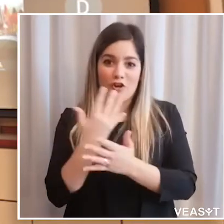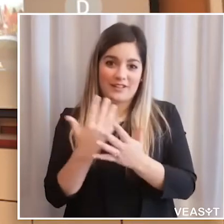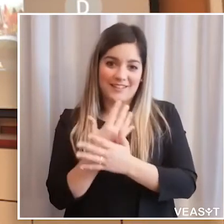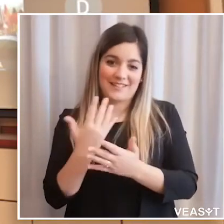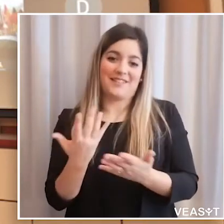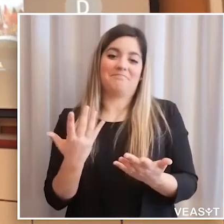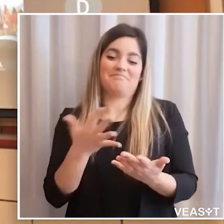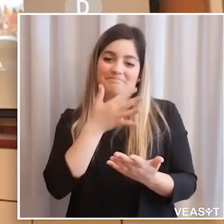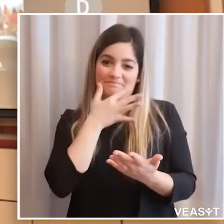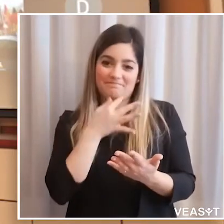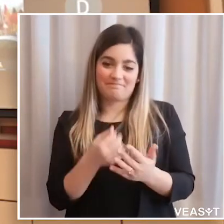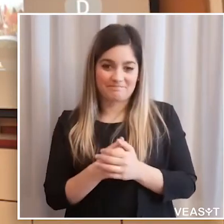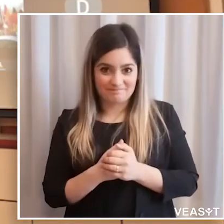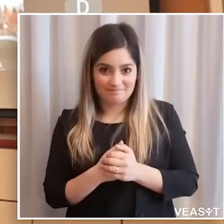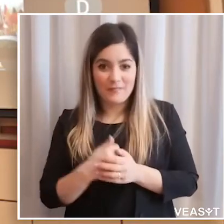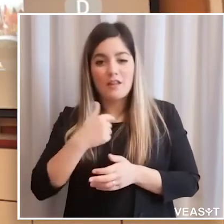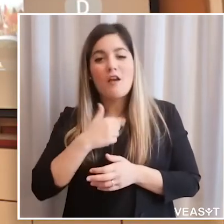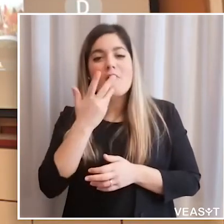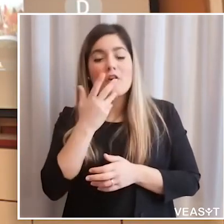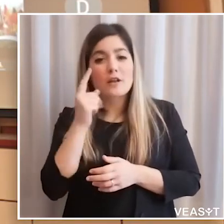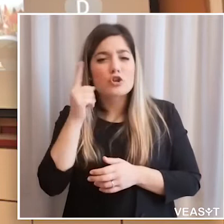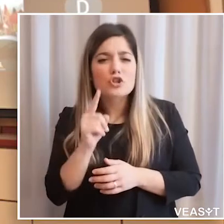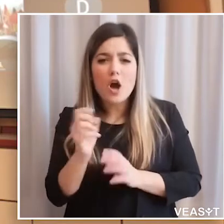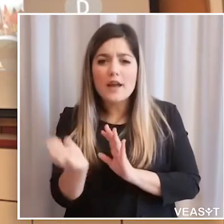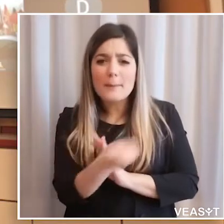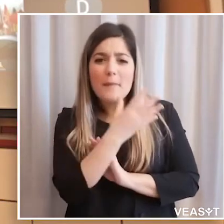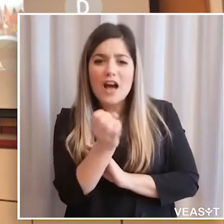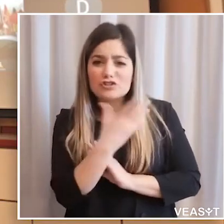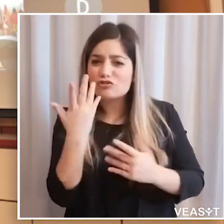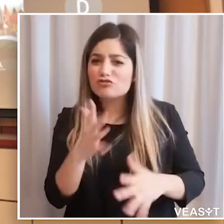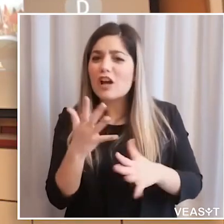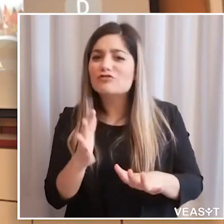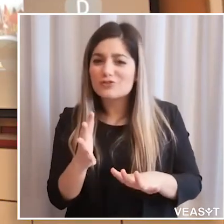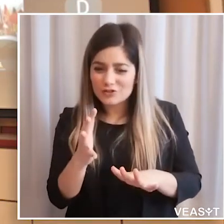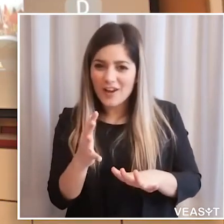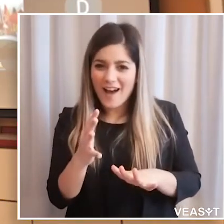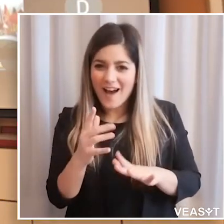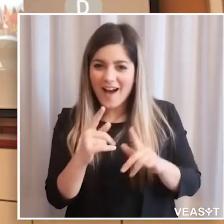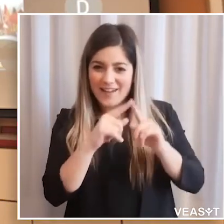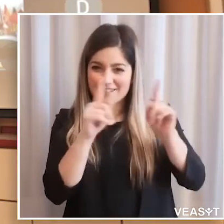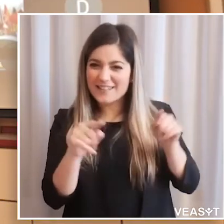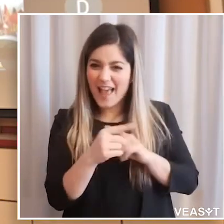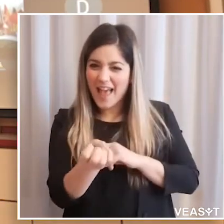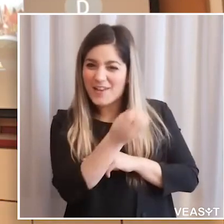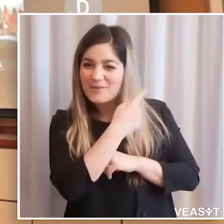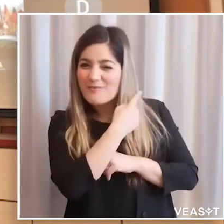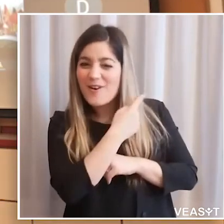'amministrazione comunale, ma anche da tutti, della lieta notizia chiaramente. Poi vorrei fotografare, non so se le immagini sono già